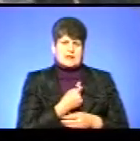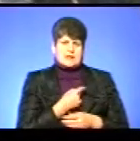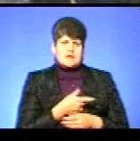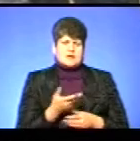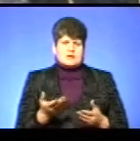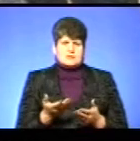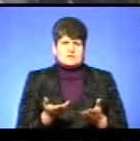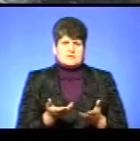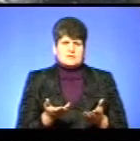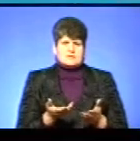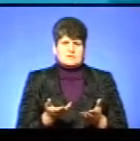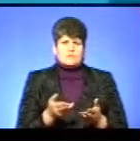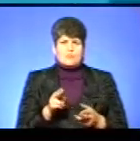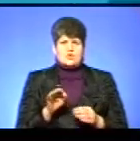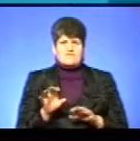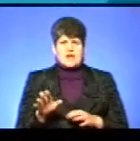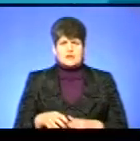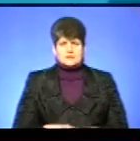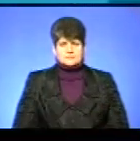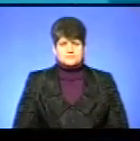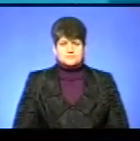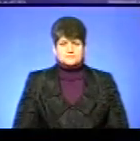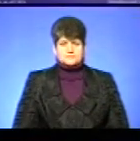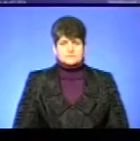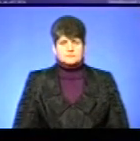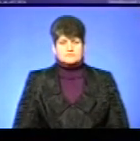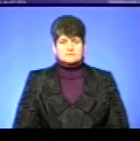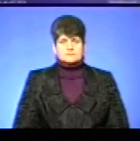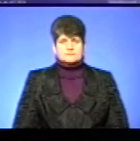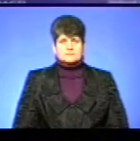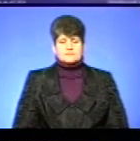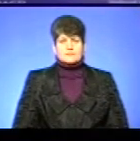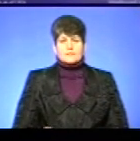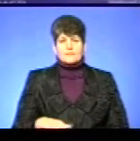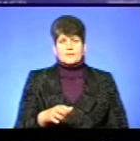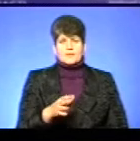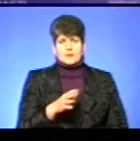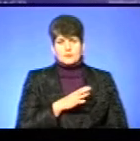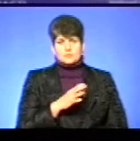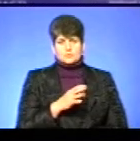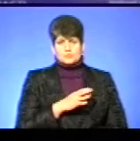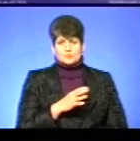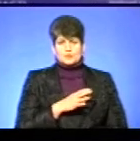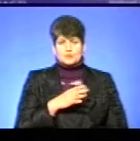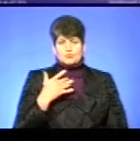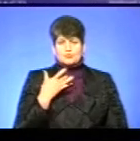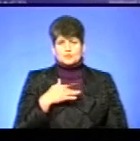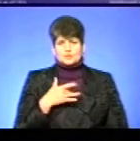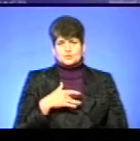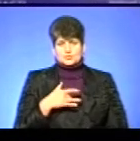по тваринам. У волі, тобто і в шлуночку,